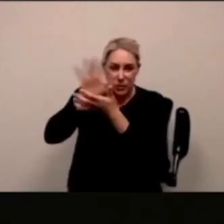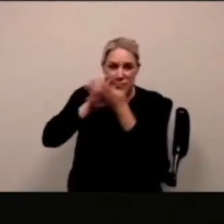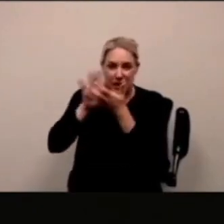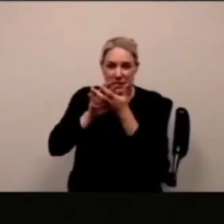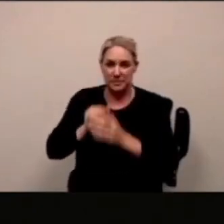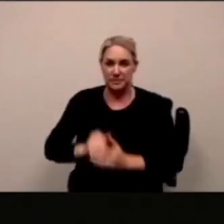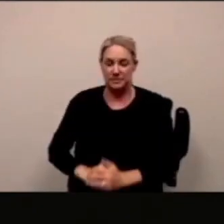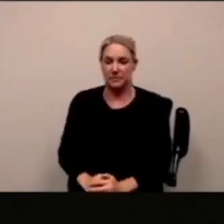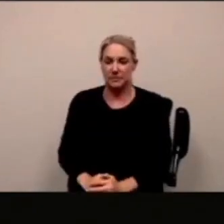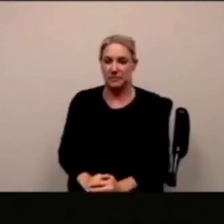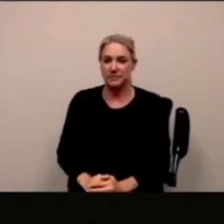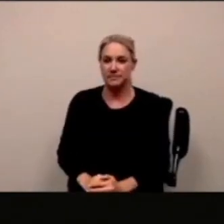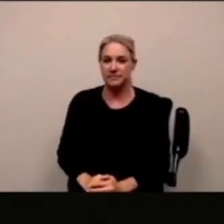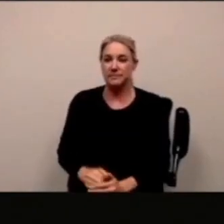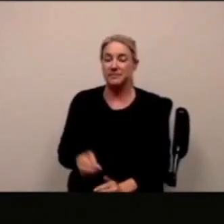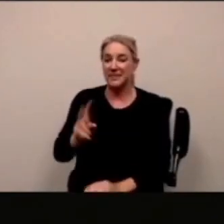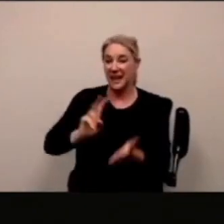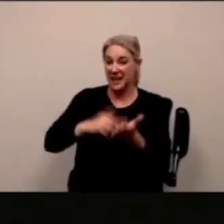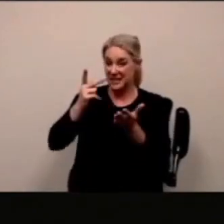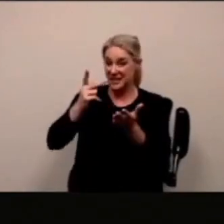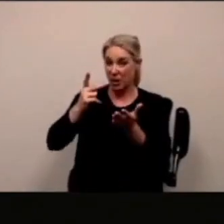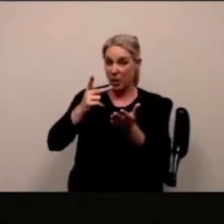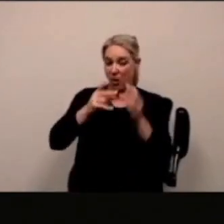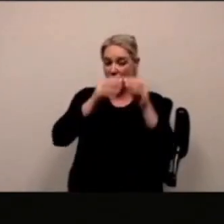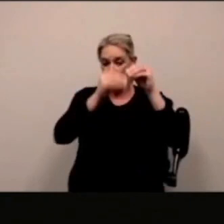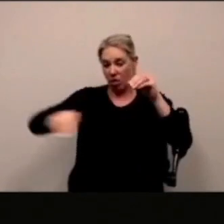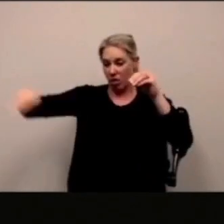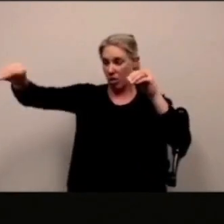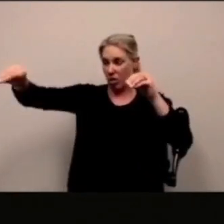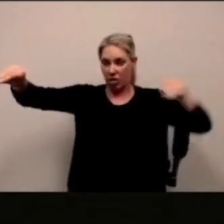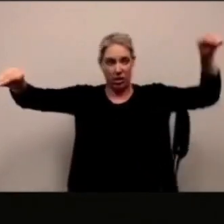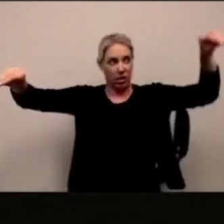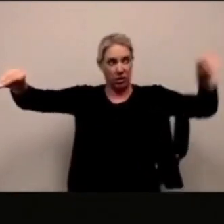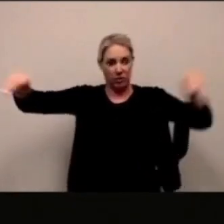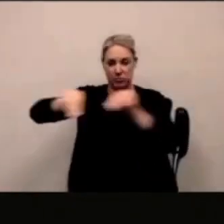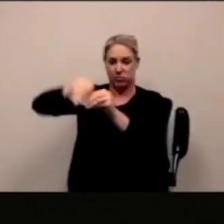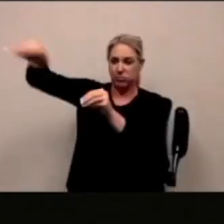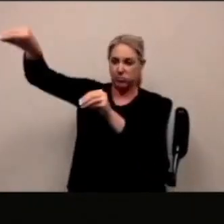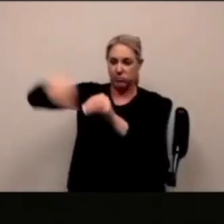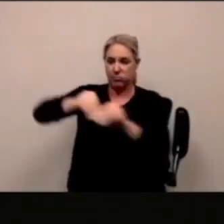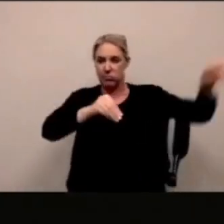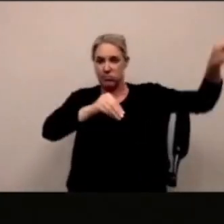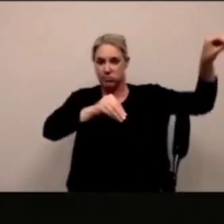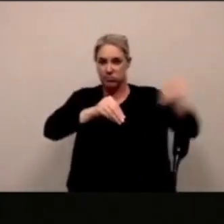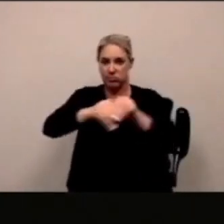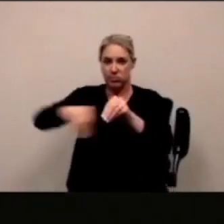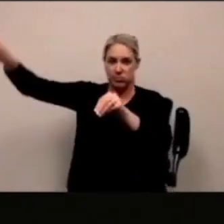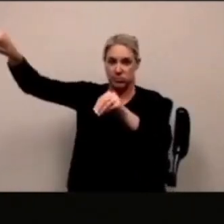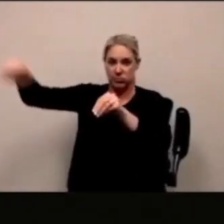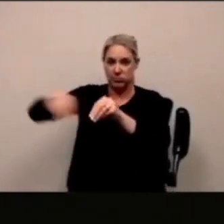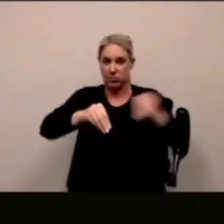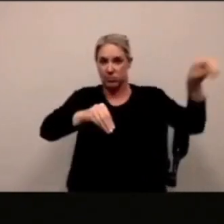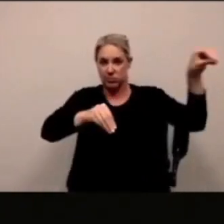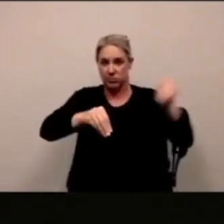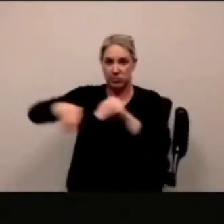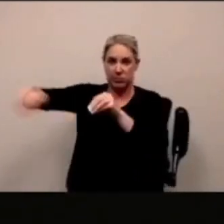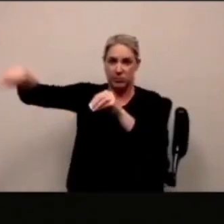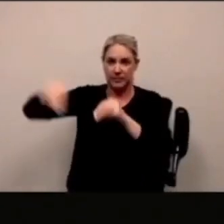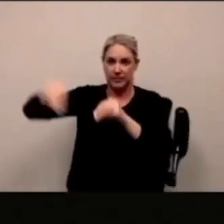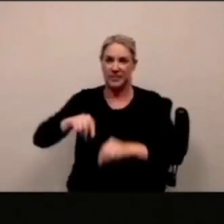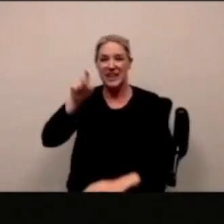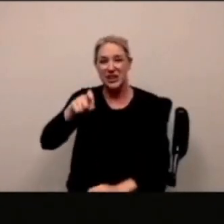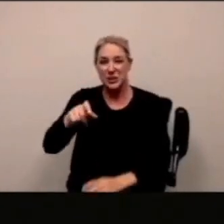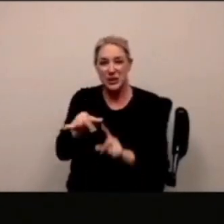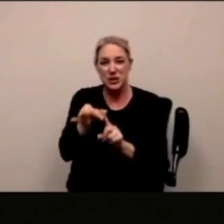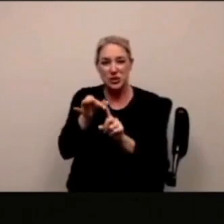potrebbe essere un po' troppo astratto allora farlo doppio sì ma